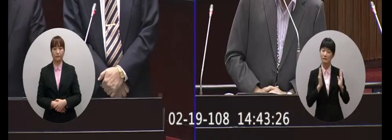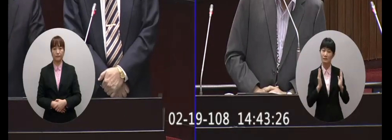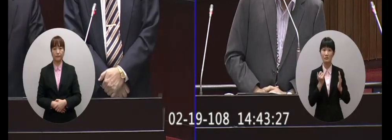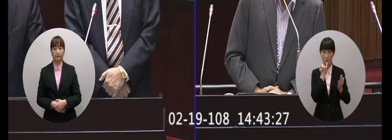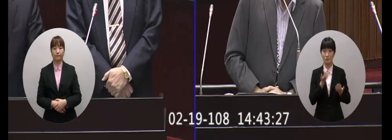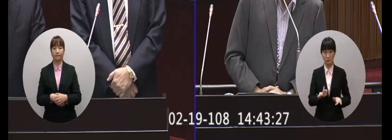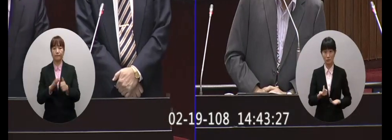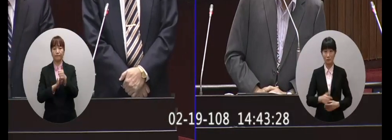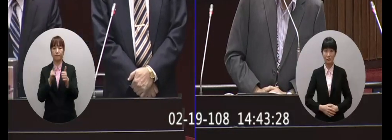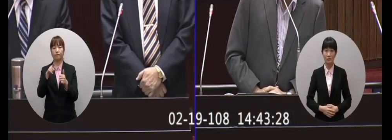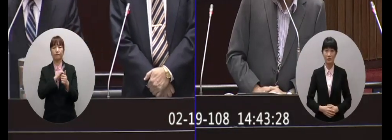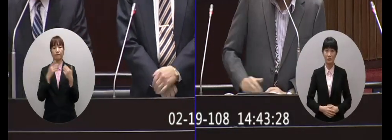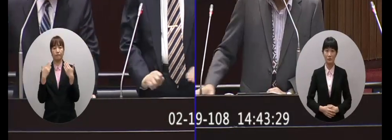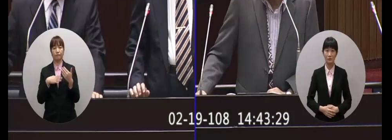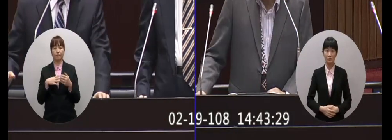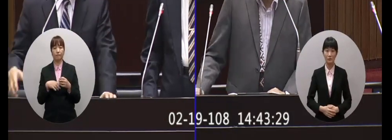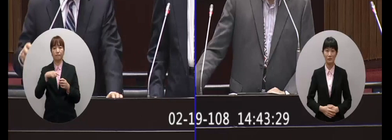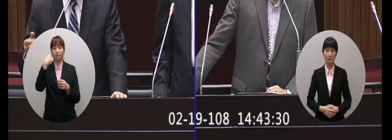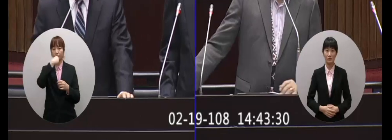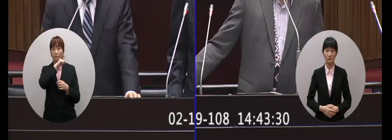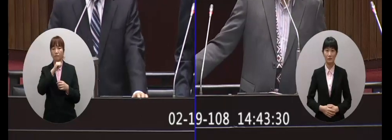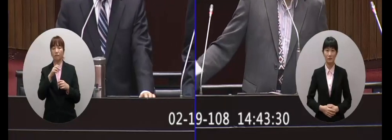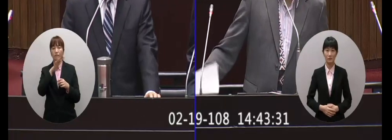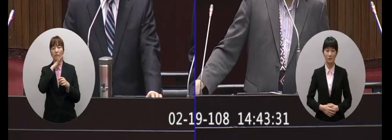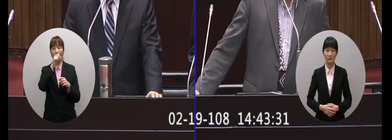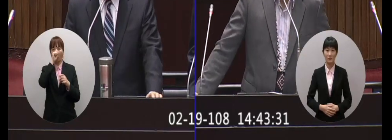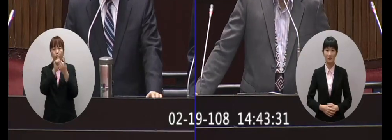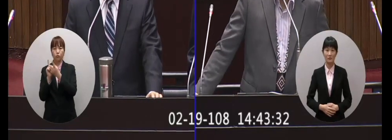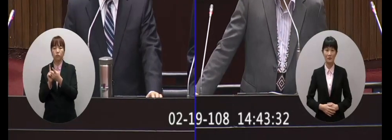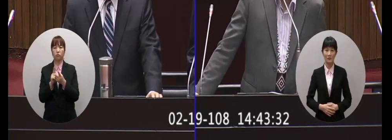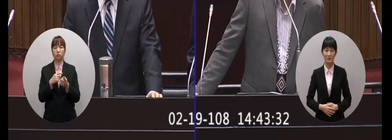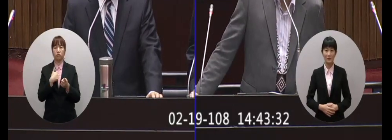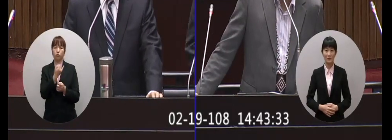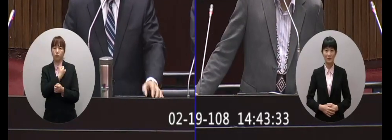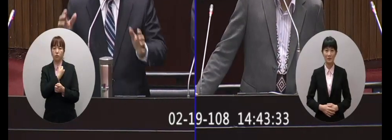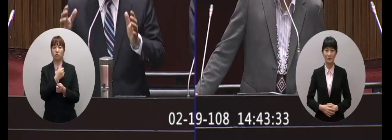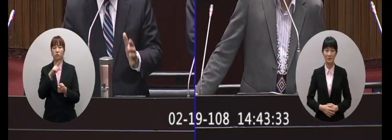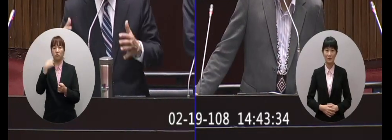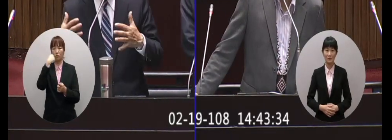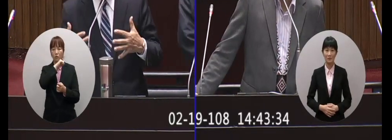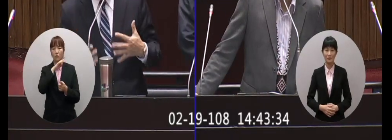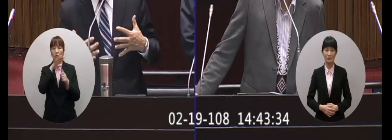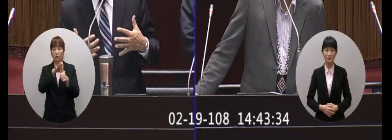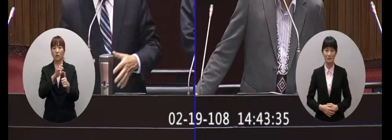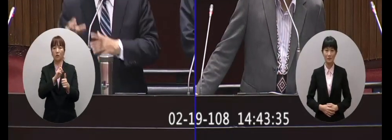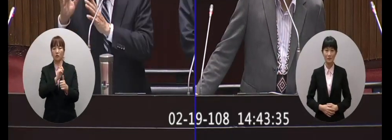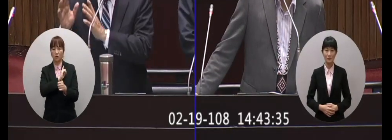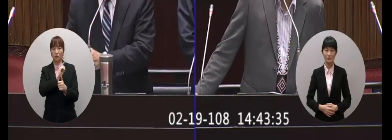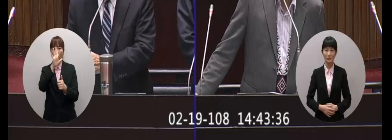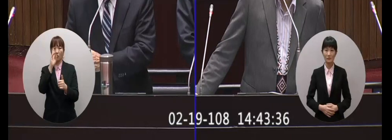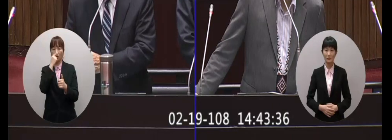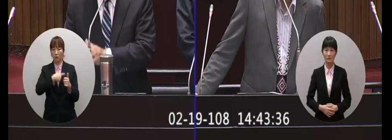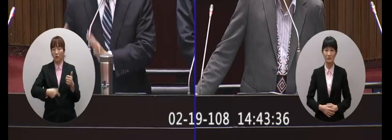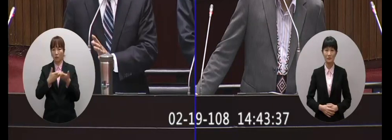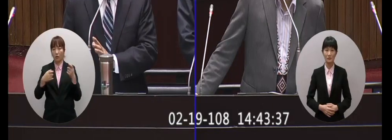呢委員你很清楚其實台灣充滿著善意非常的客氣台灣是限制自己某一